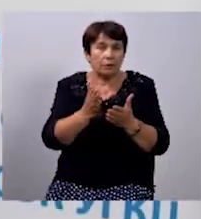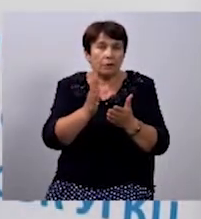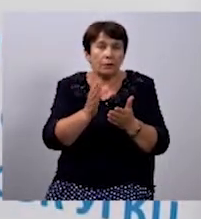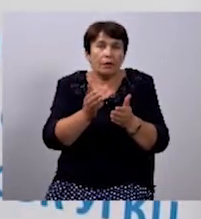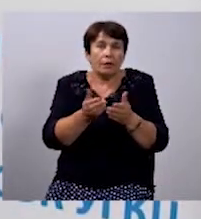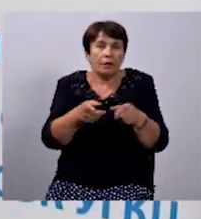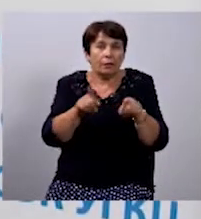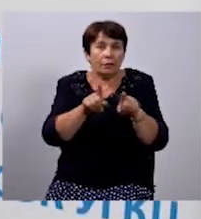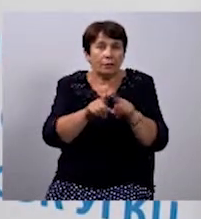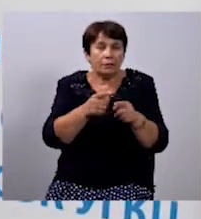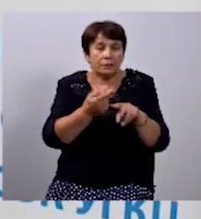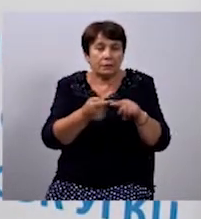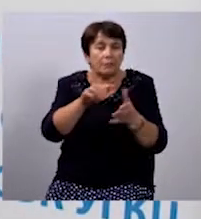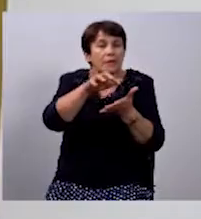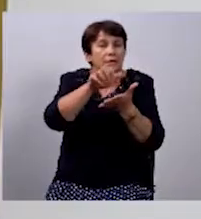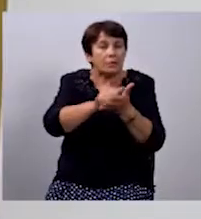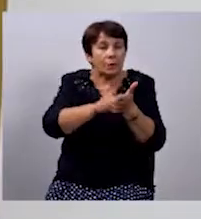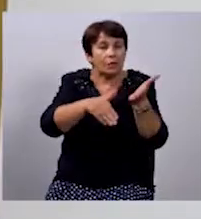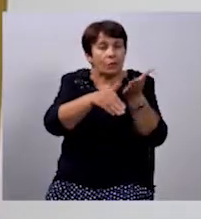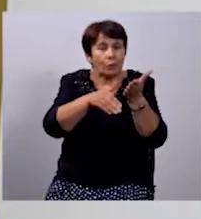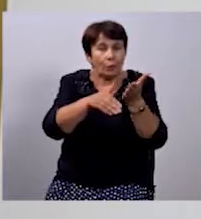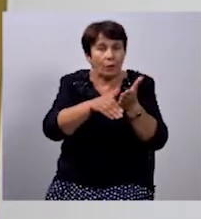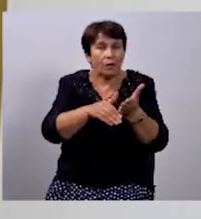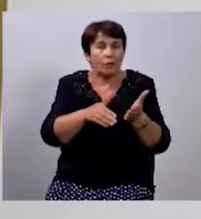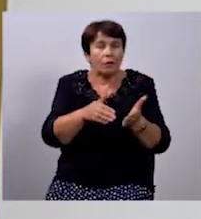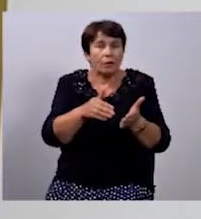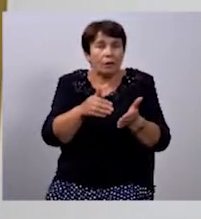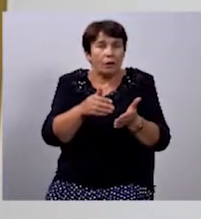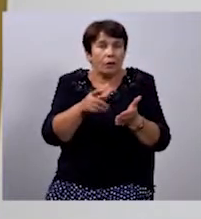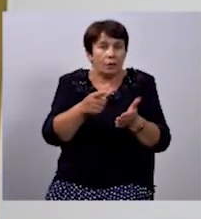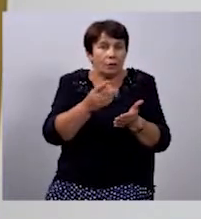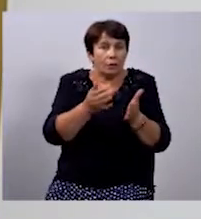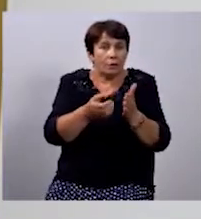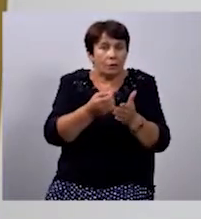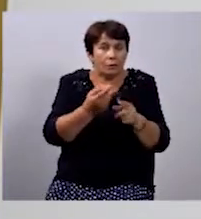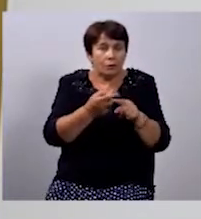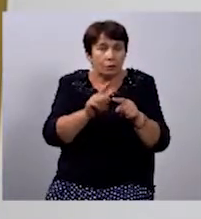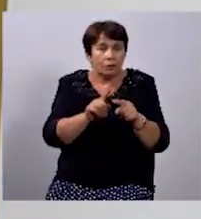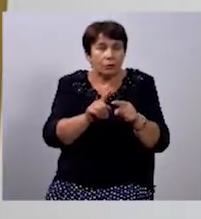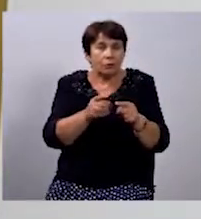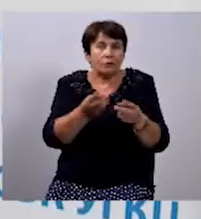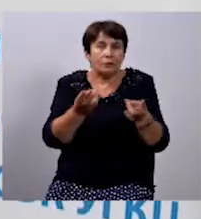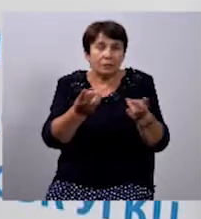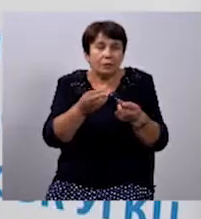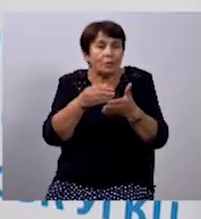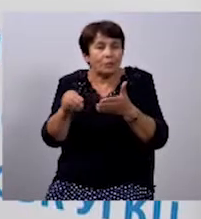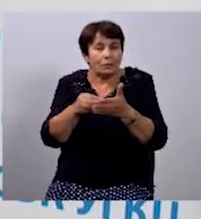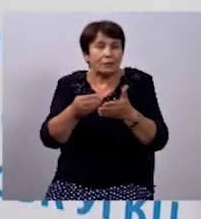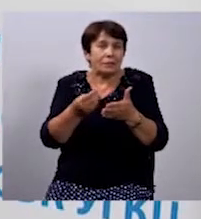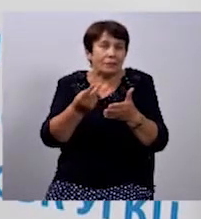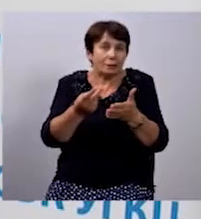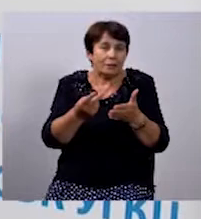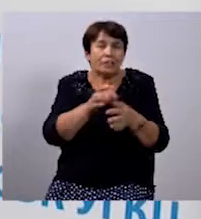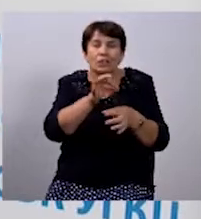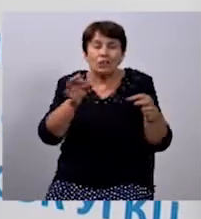Ми дуже тем раді, що допомагають нам. Зараз ще треба буде докупити щось, я не докупила на трудове, ну, зошета, вони